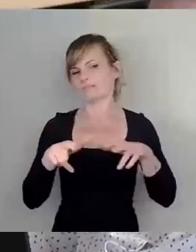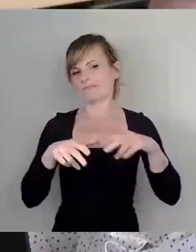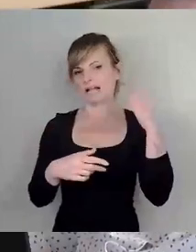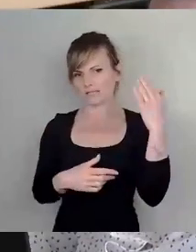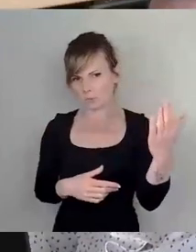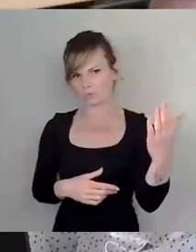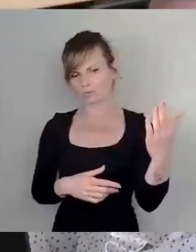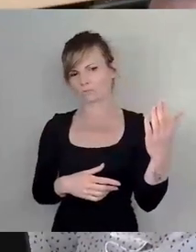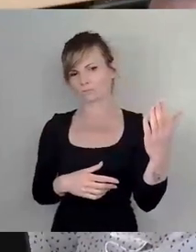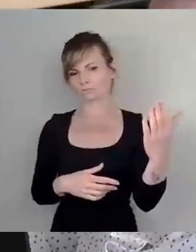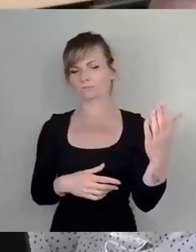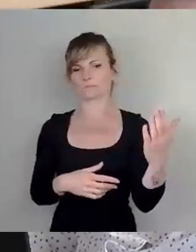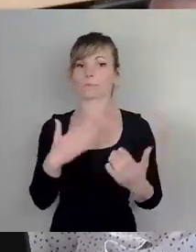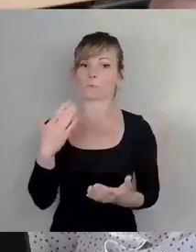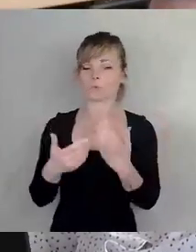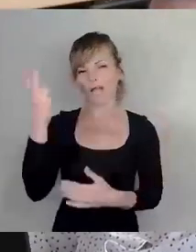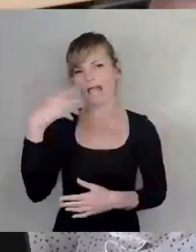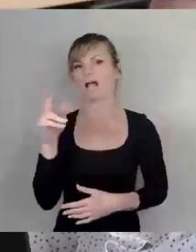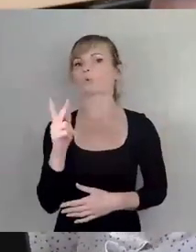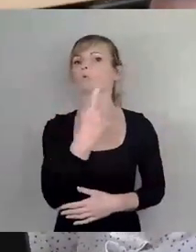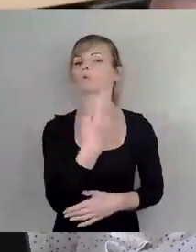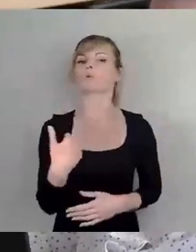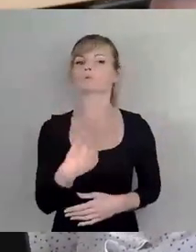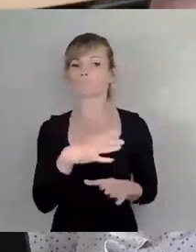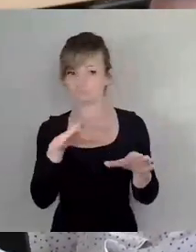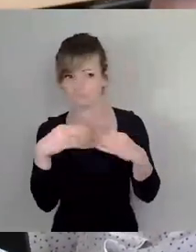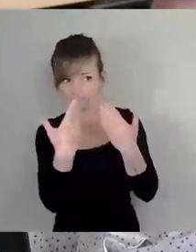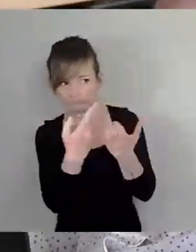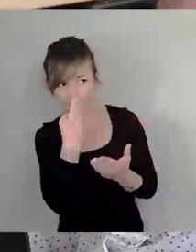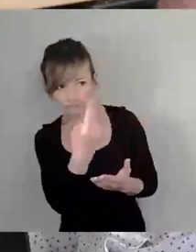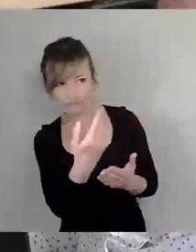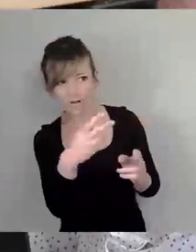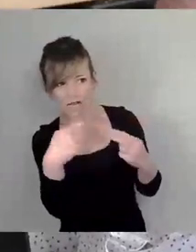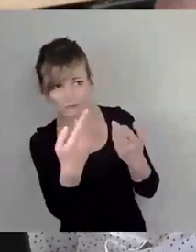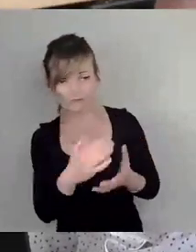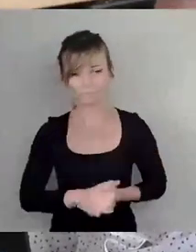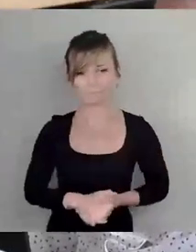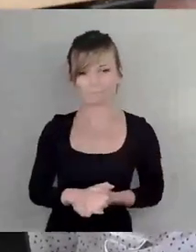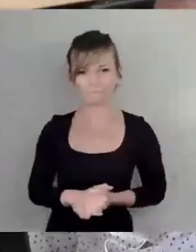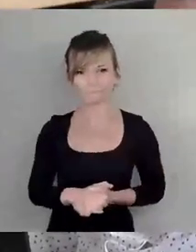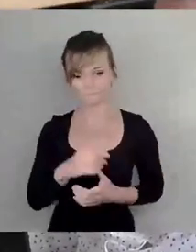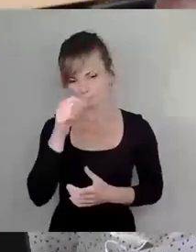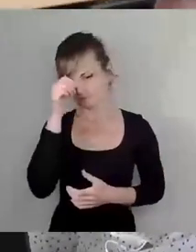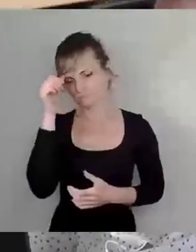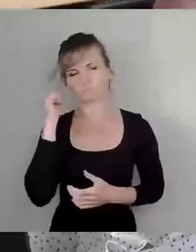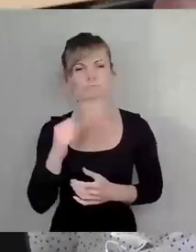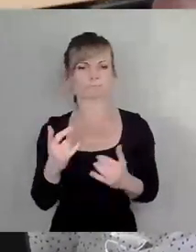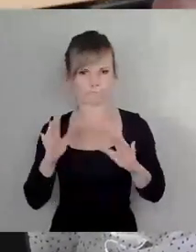Jenigen oder Herr Kühn, dazu Stellung nehmen würden. Okay. Und dann würden wir es mal so machen, wenn jetzt keine weiteren